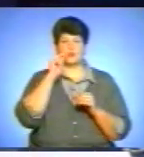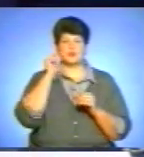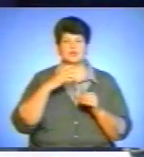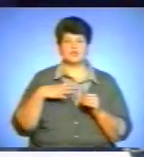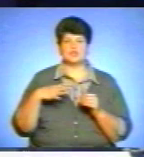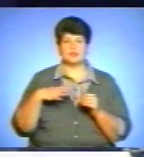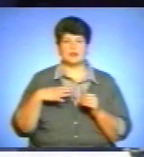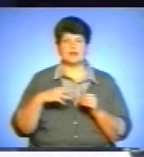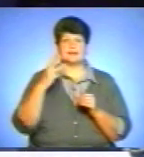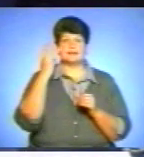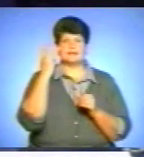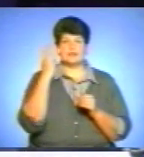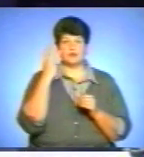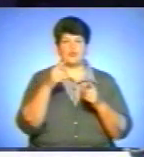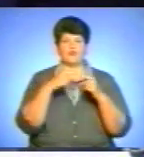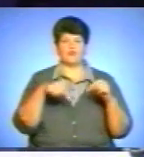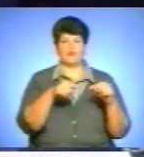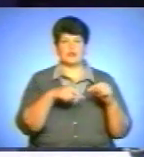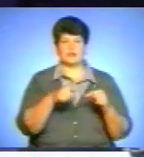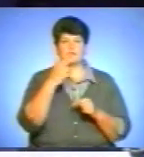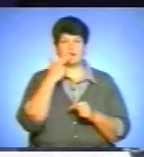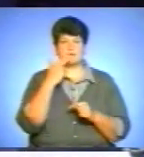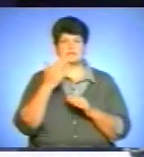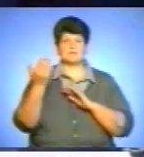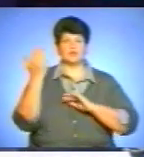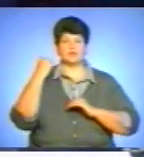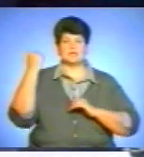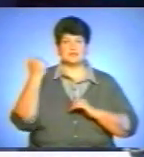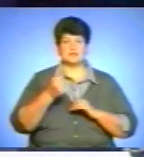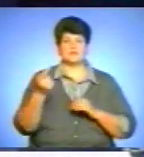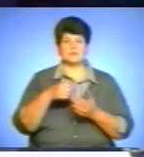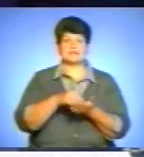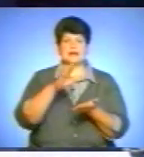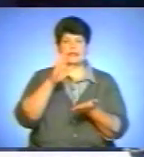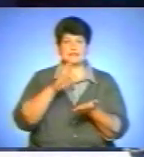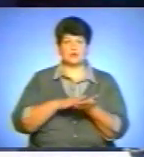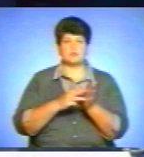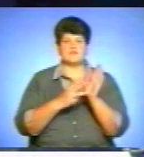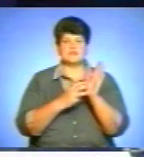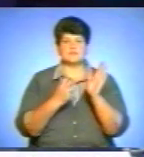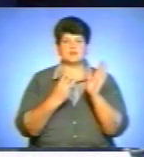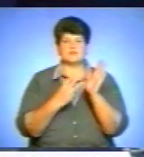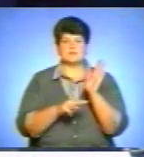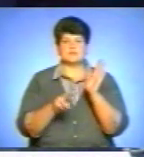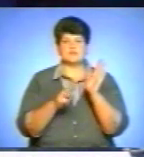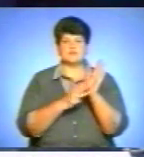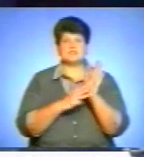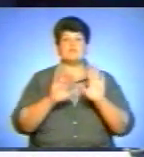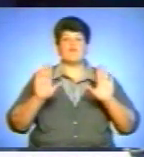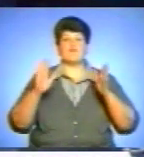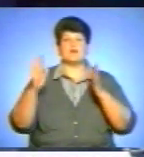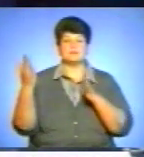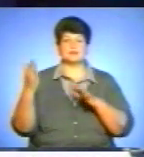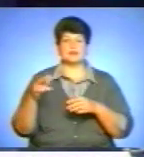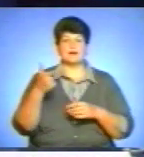циркуляція трьох штамів вірусу грипу. За минулий тиждень у Тернополі зареєстровано 878 випадків гострих